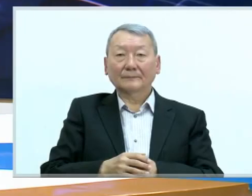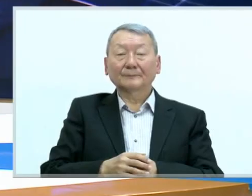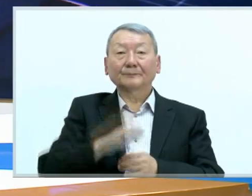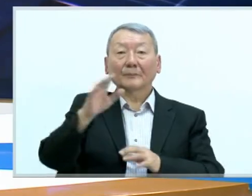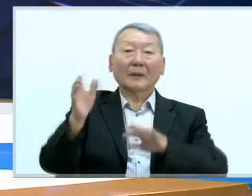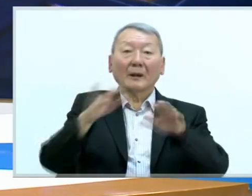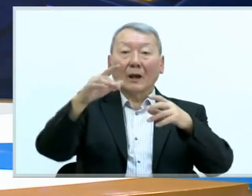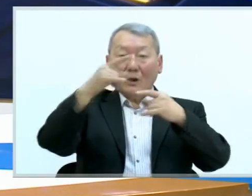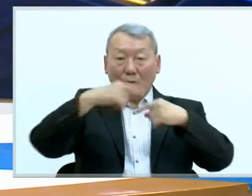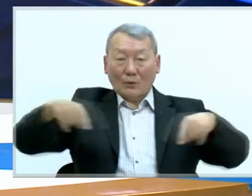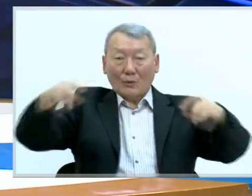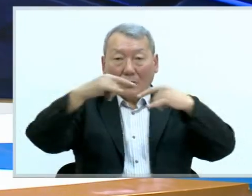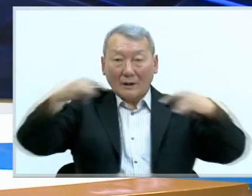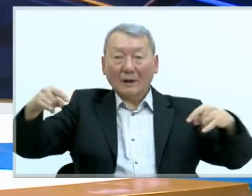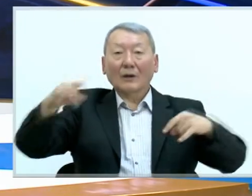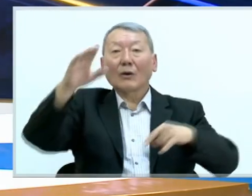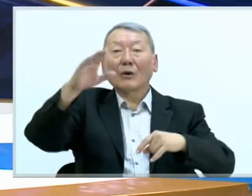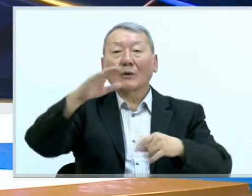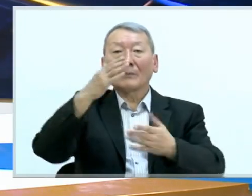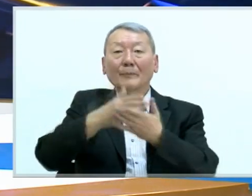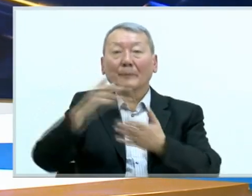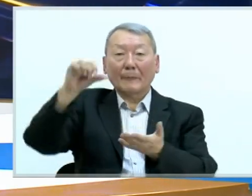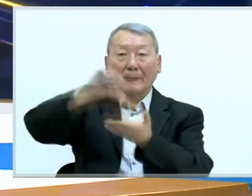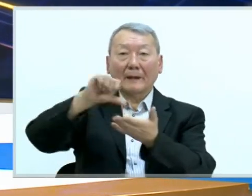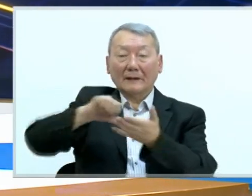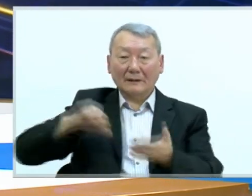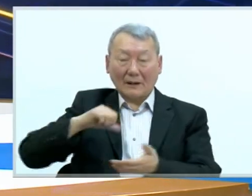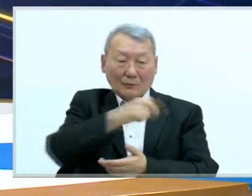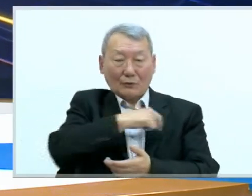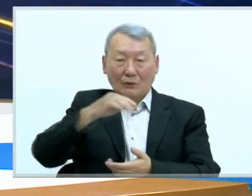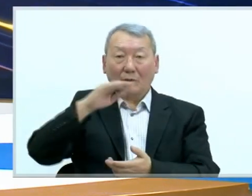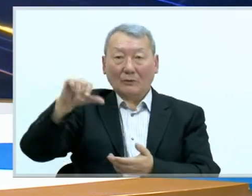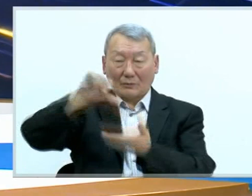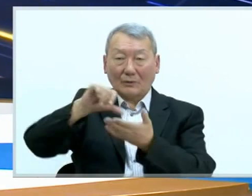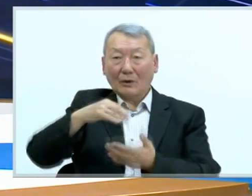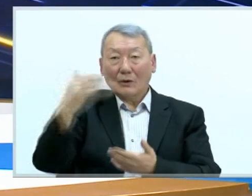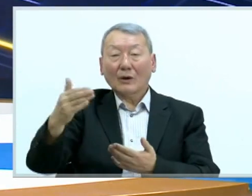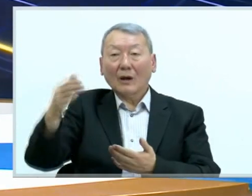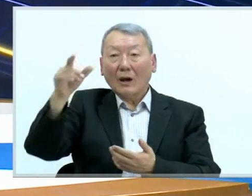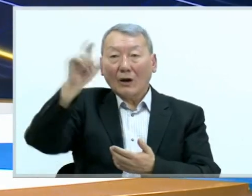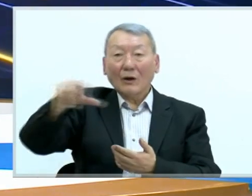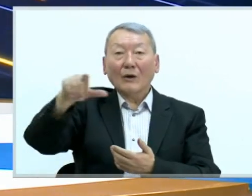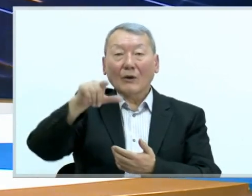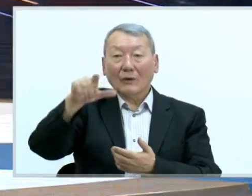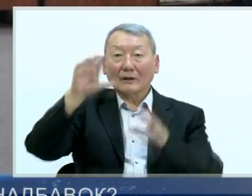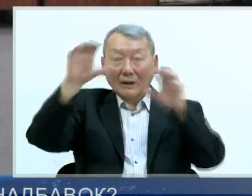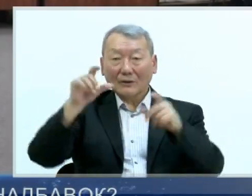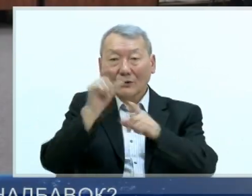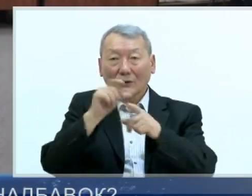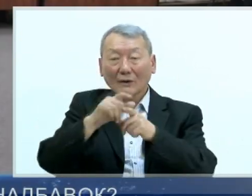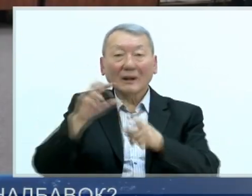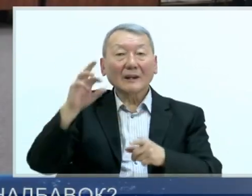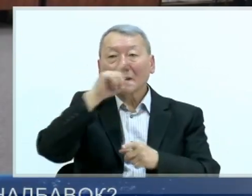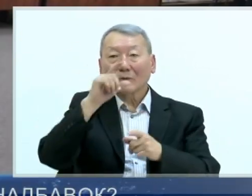На круглом столе нет утраты государственности принял участие и сам депутат Акалбек Джапаров. По его словам, некоторые моменты в законе были